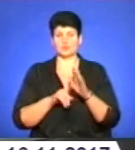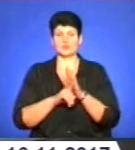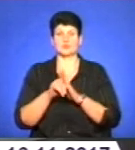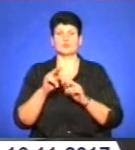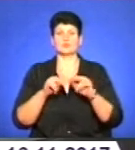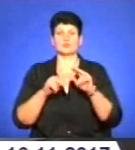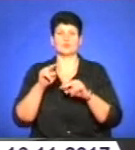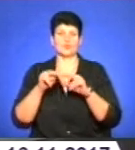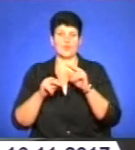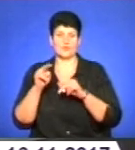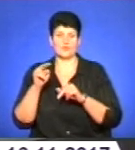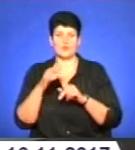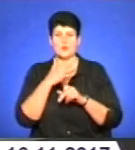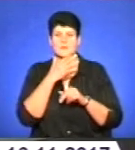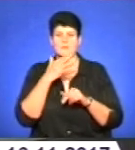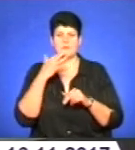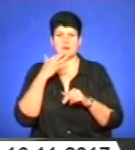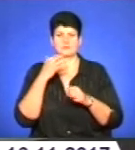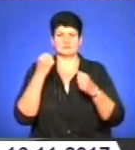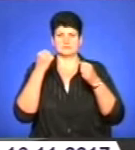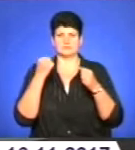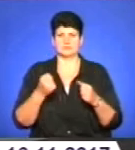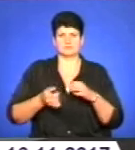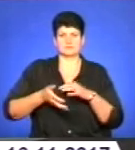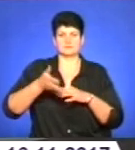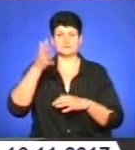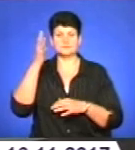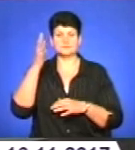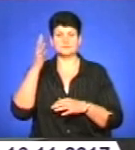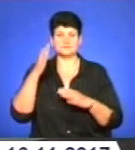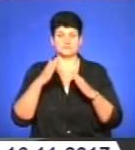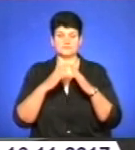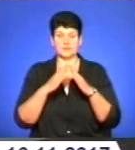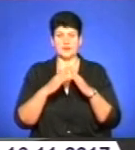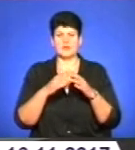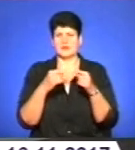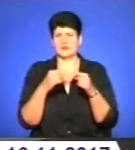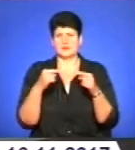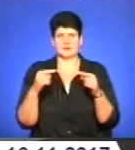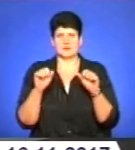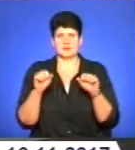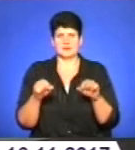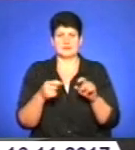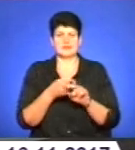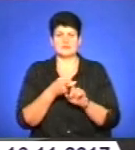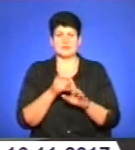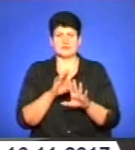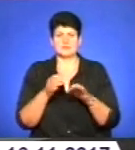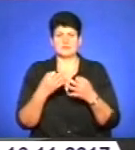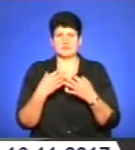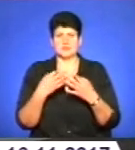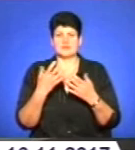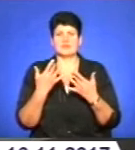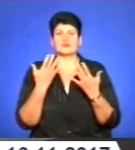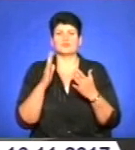будову багатотонної багатоповерхівки, будь-яким способом, незалежно, що нам розказують, які там